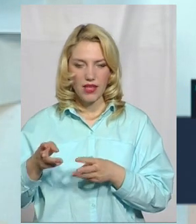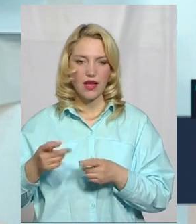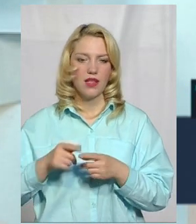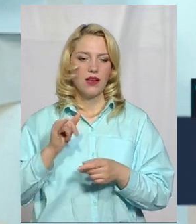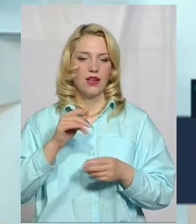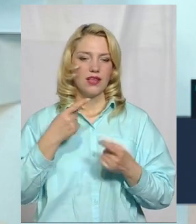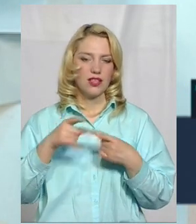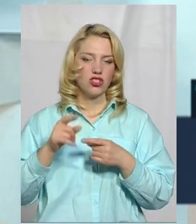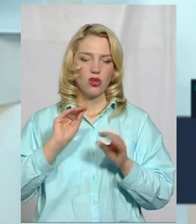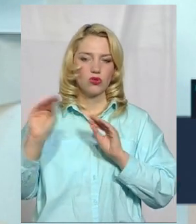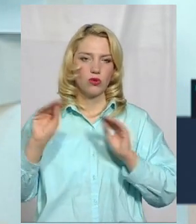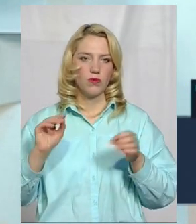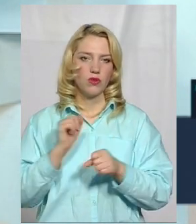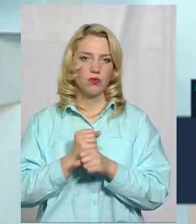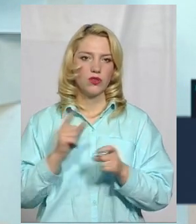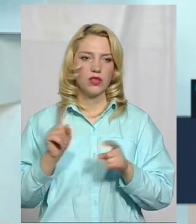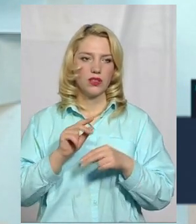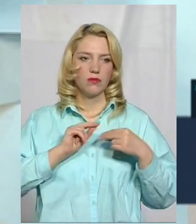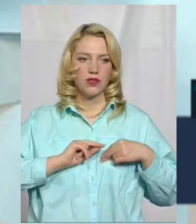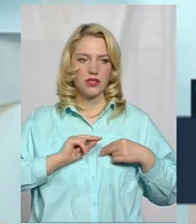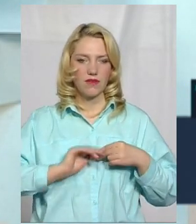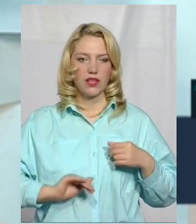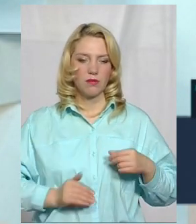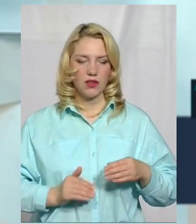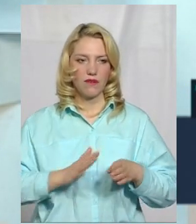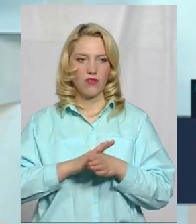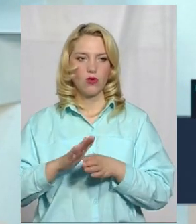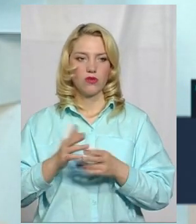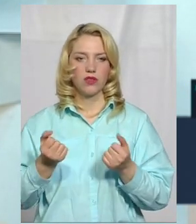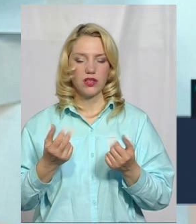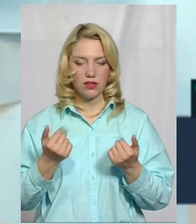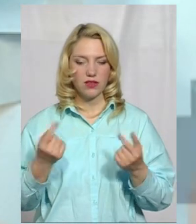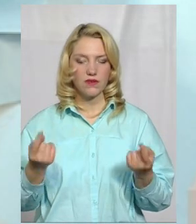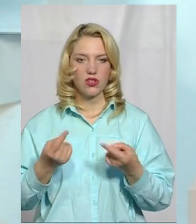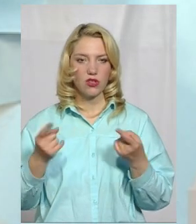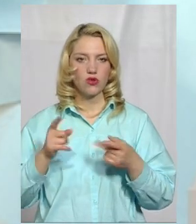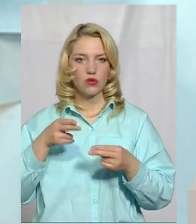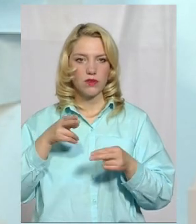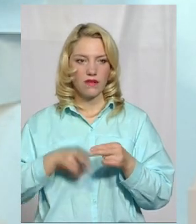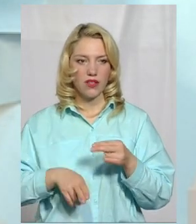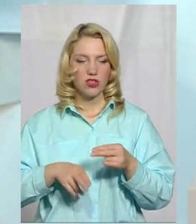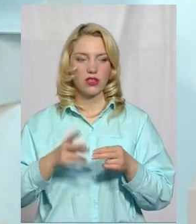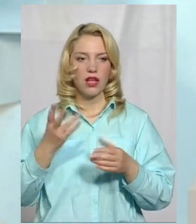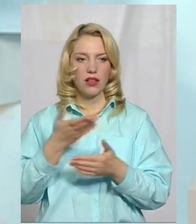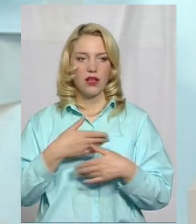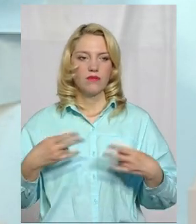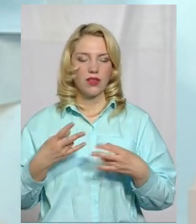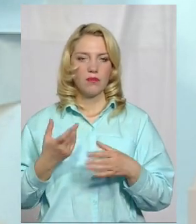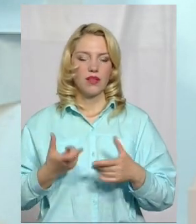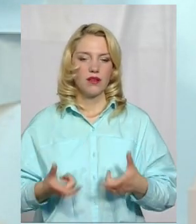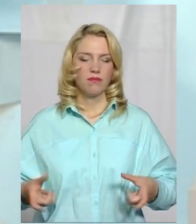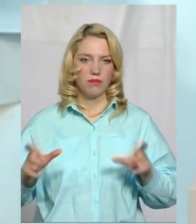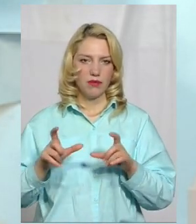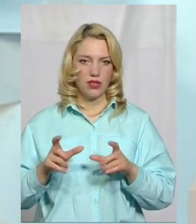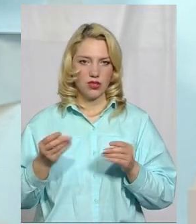які працівники підрядника виконують. Звичайно, для того, щоб завершити, нам потрібно набагато